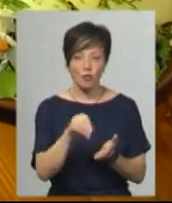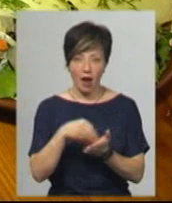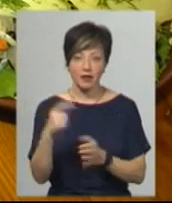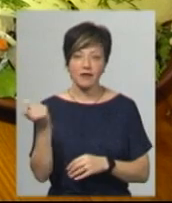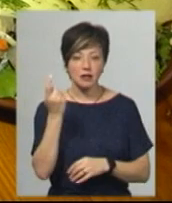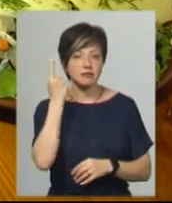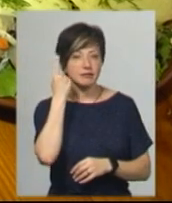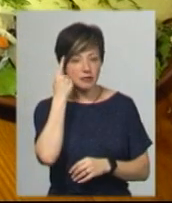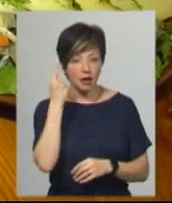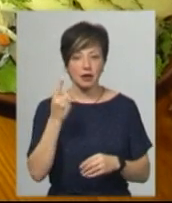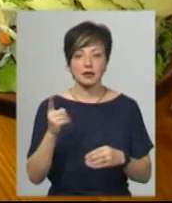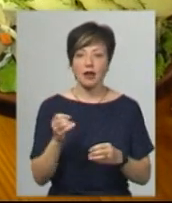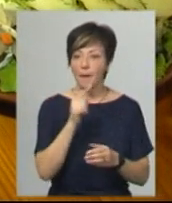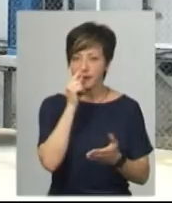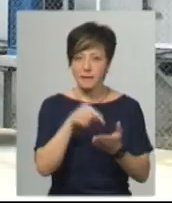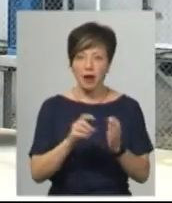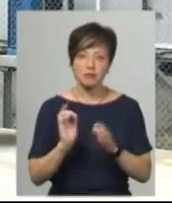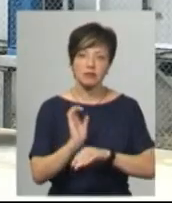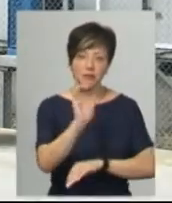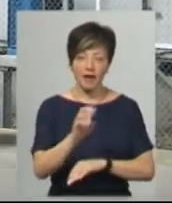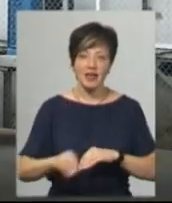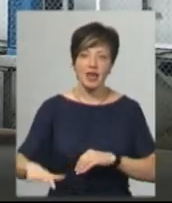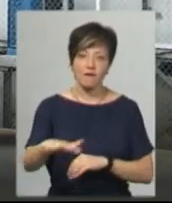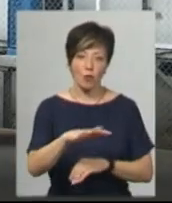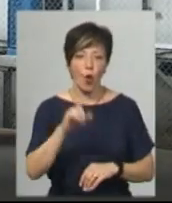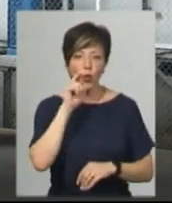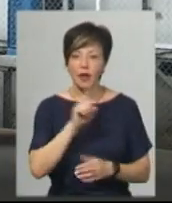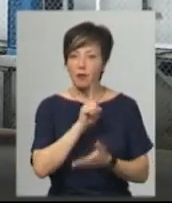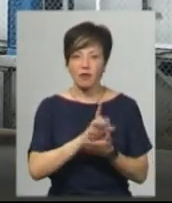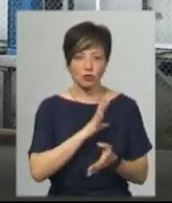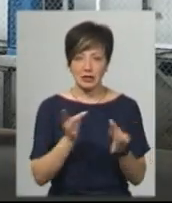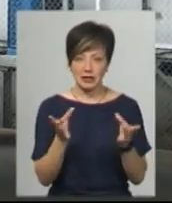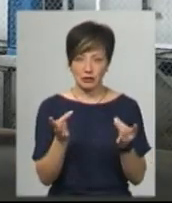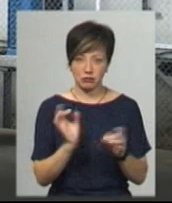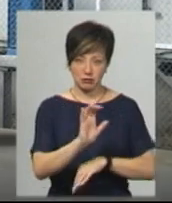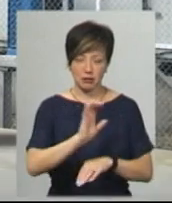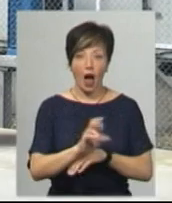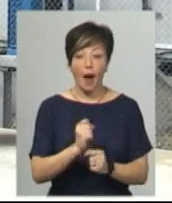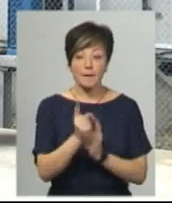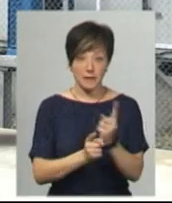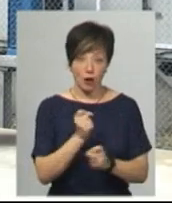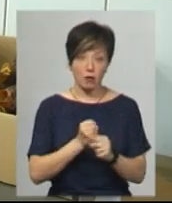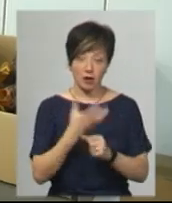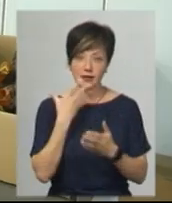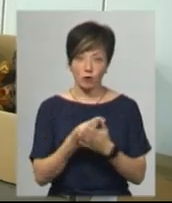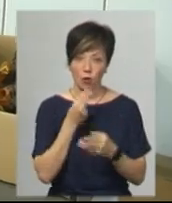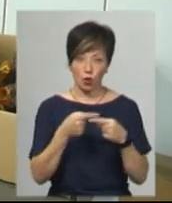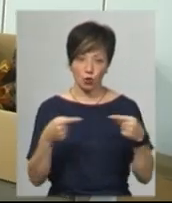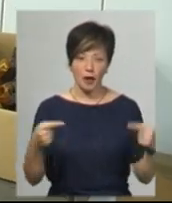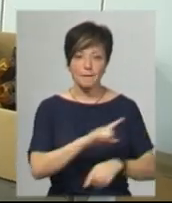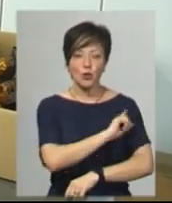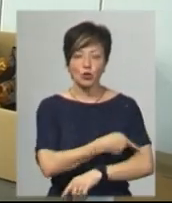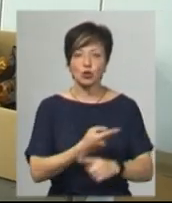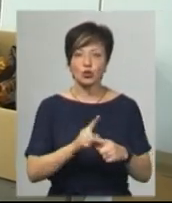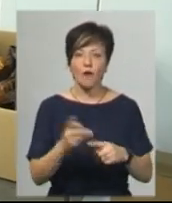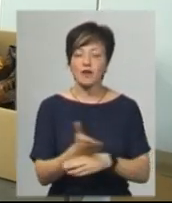каже, замислився над виходом на європейський ринок. Україна не повинна бути сировинним придатком, а переробляти свою продукцію. Потужності